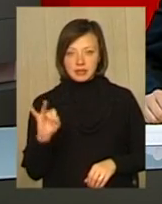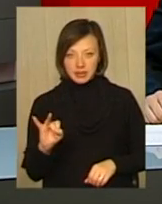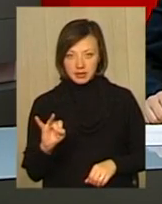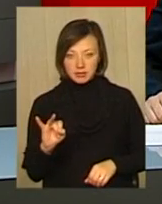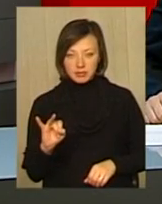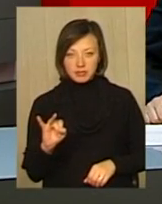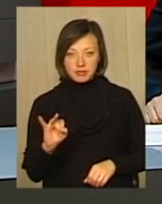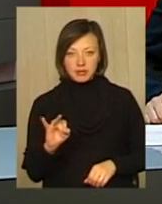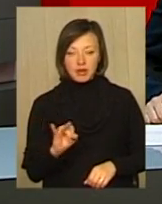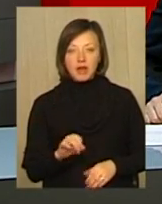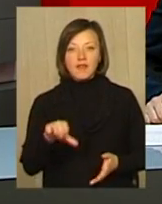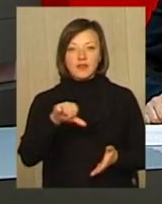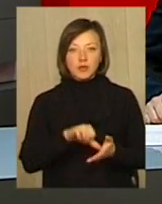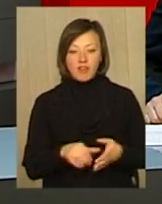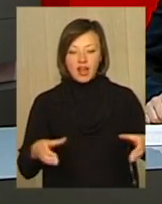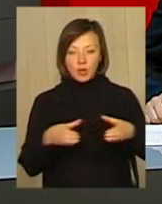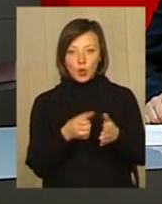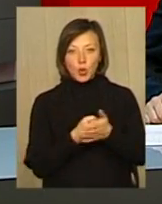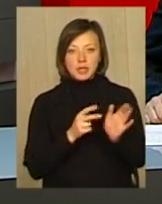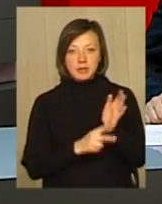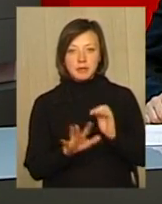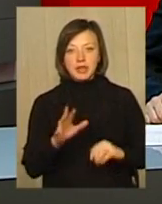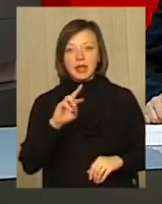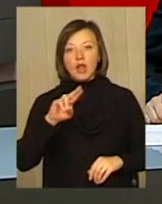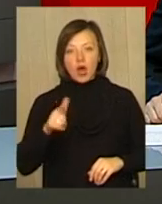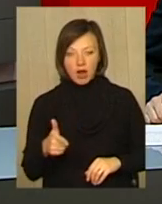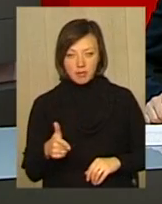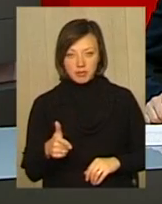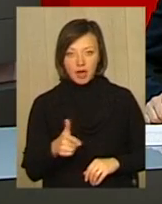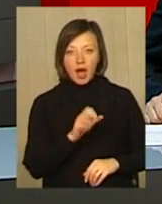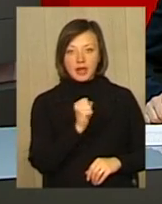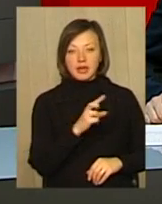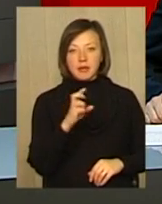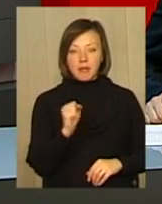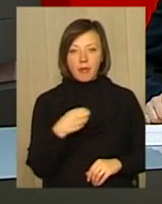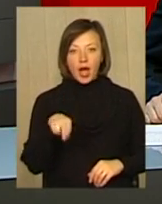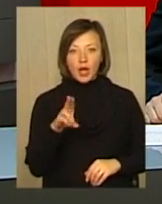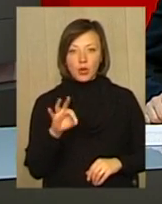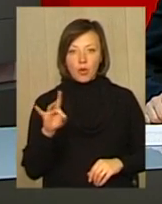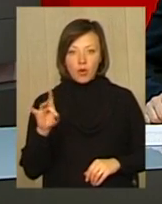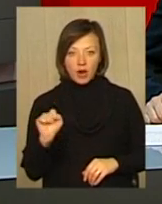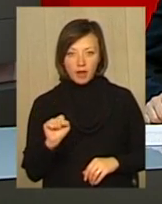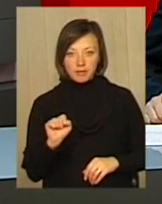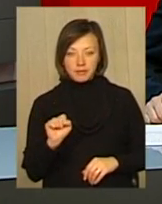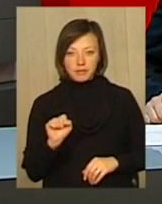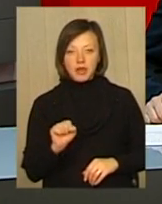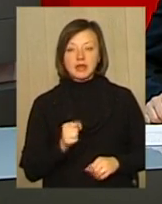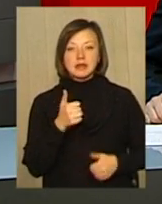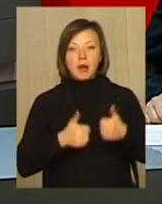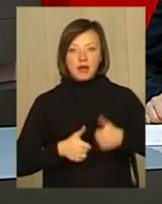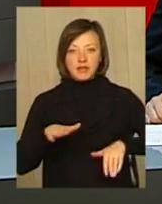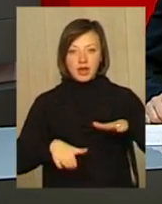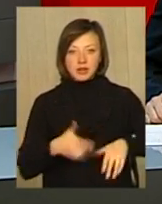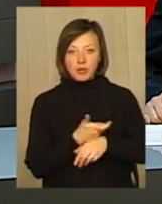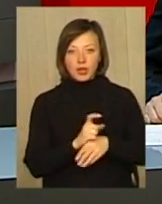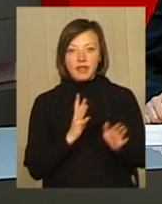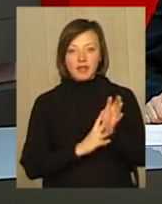Олега Лугового, виступав в категорії до 75 кілограмів. Андрій Бадьора, якого тренує Олександр Пацирук, змагався в вазі